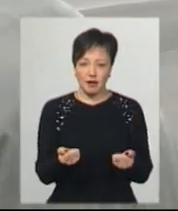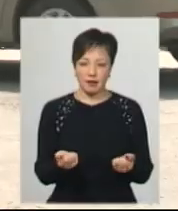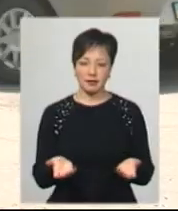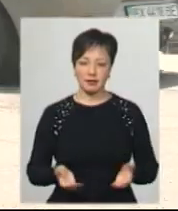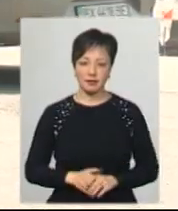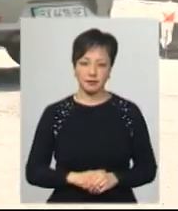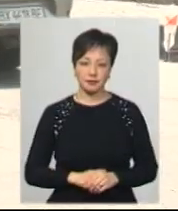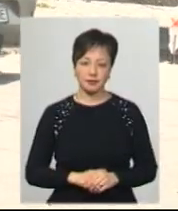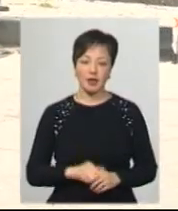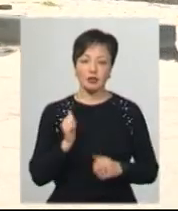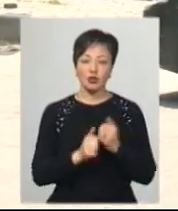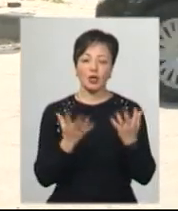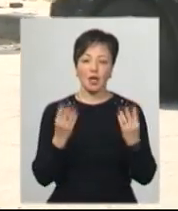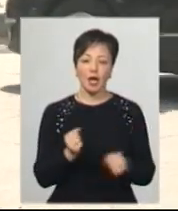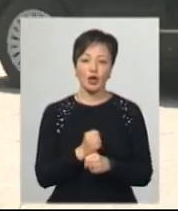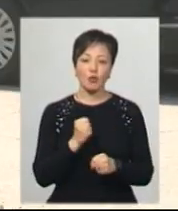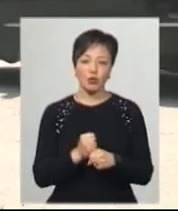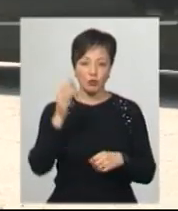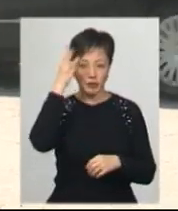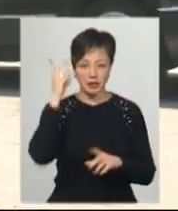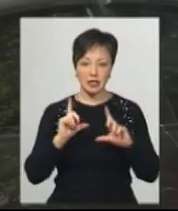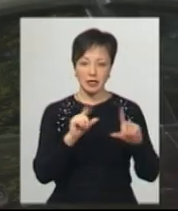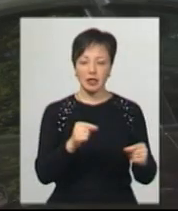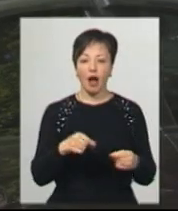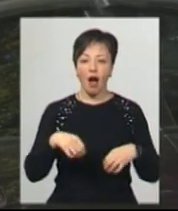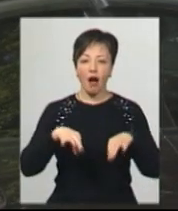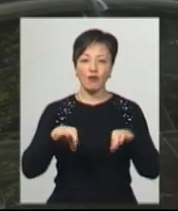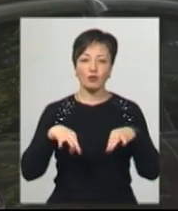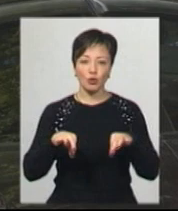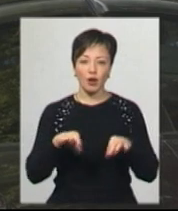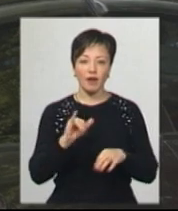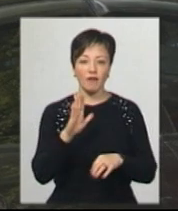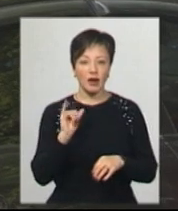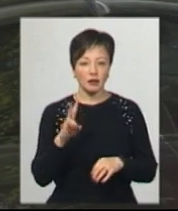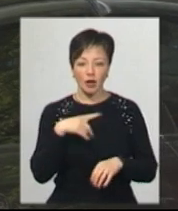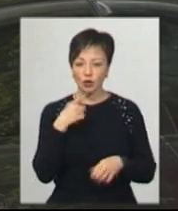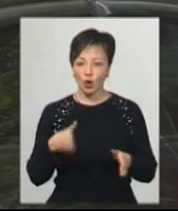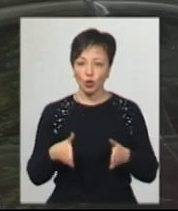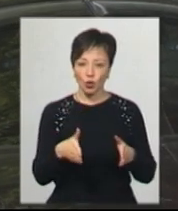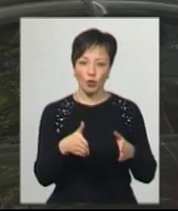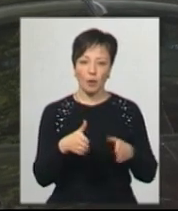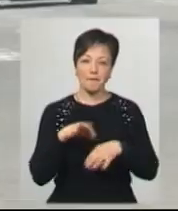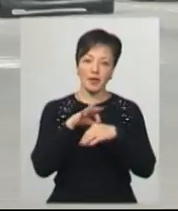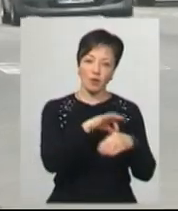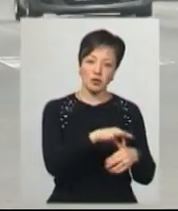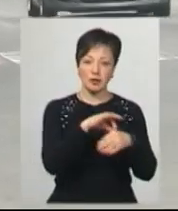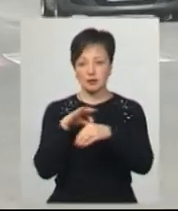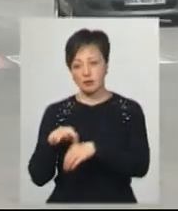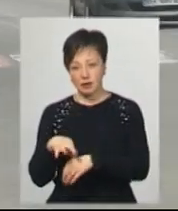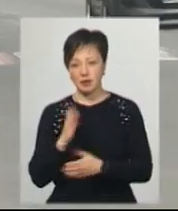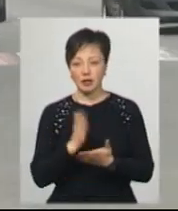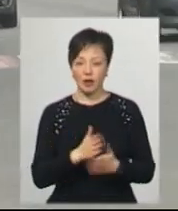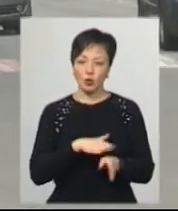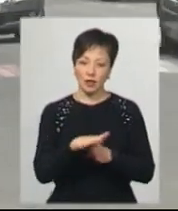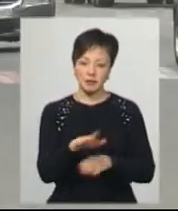таке діло. Щотня на роботу до обласного центру їздить на авто з села Нижній Вовківці Іван. Каже, дорогою підвозить людей до міста і назад. Додає, що